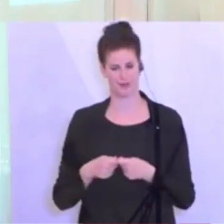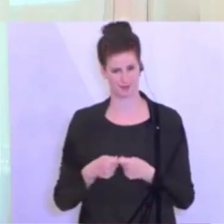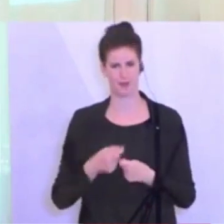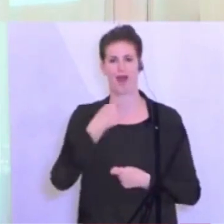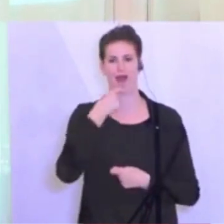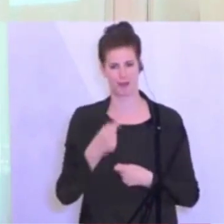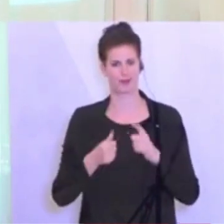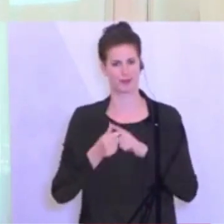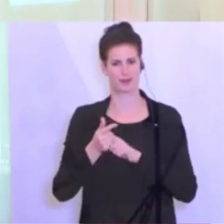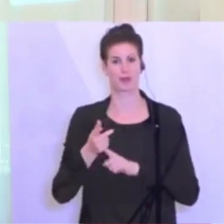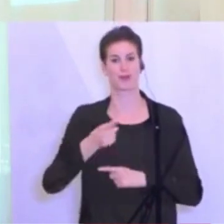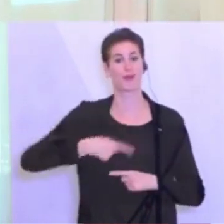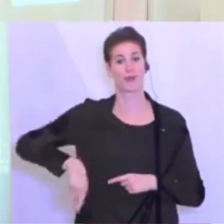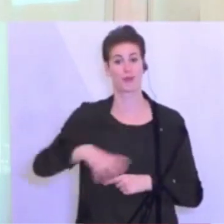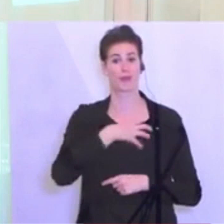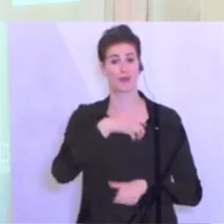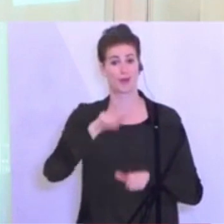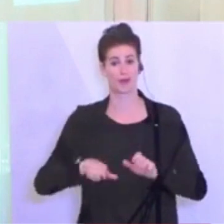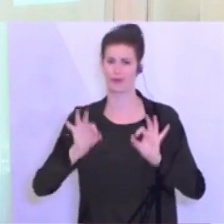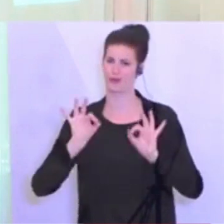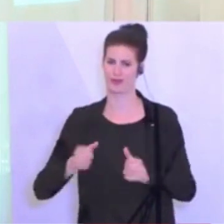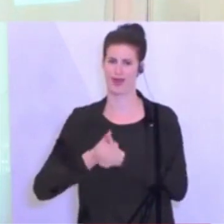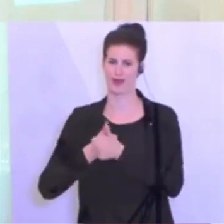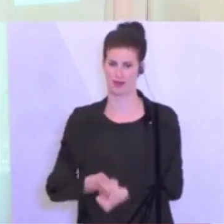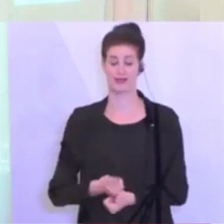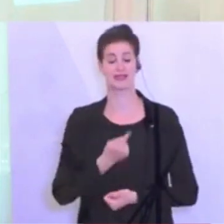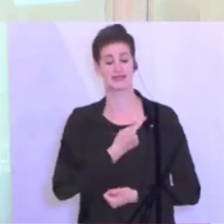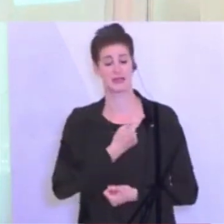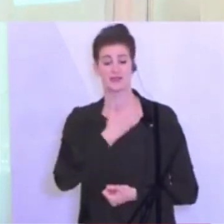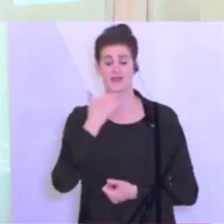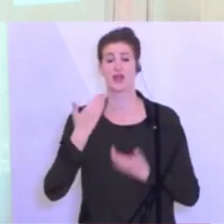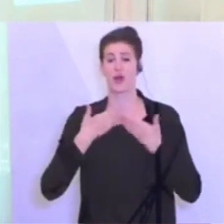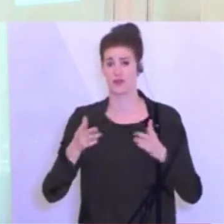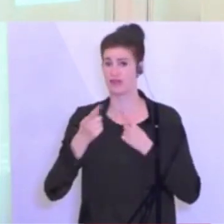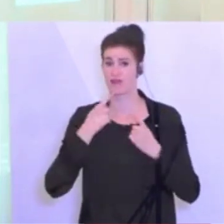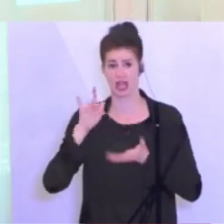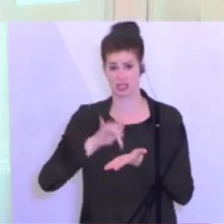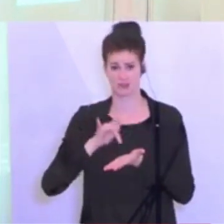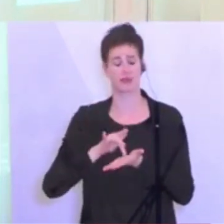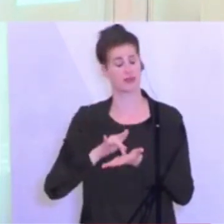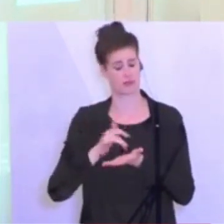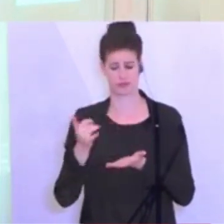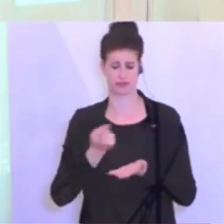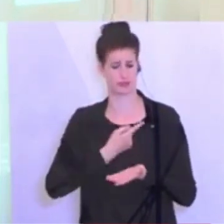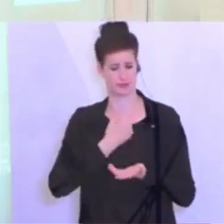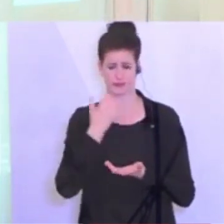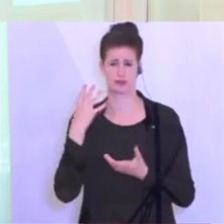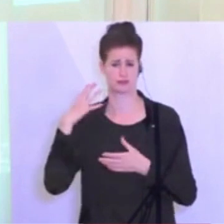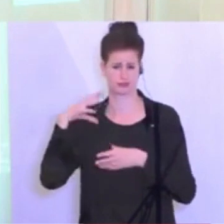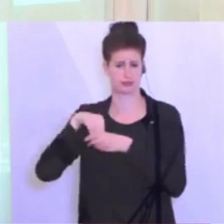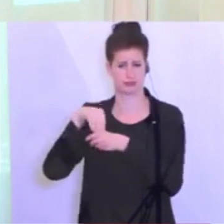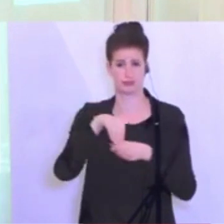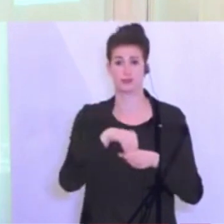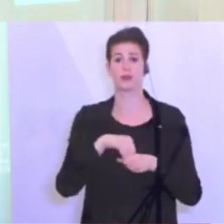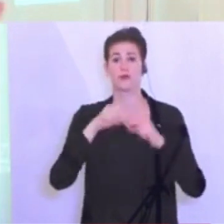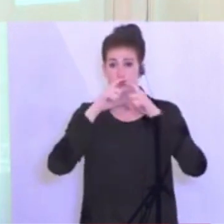sich großartig daran gehalten. Ich bin viel mit öffentlichen Verkehrsmitteln zum Beispiel unterwegs. Du triffst fast niemanden, der ohne Mund-Nasen-Schutz